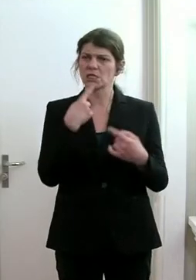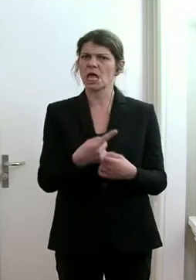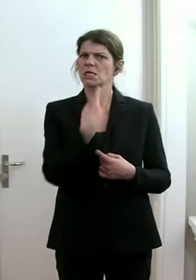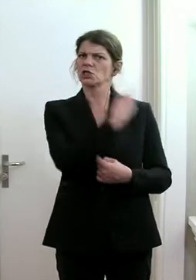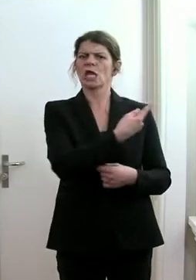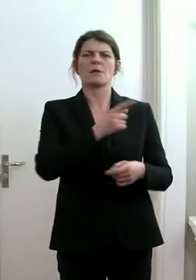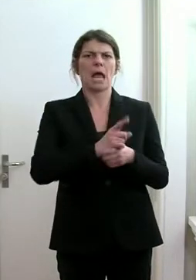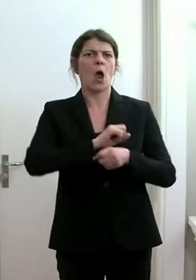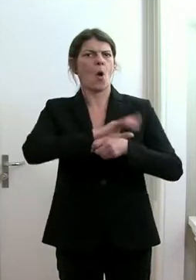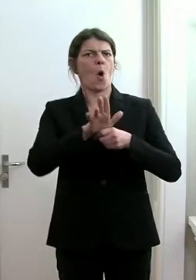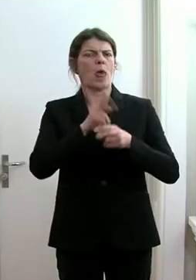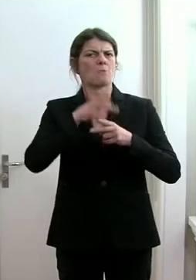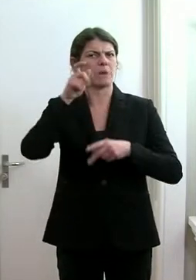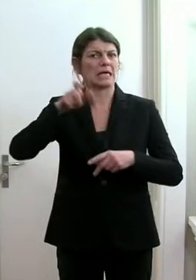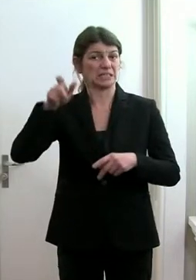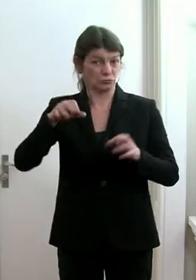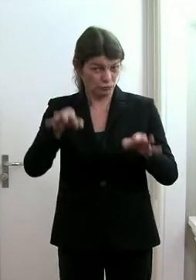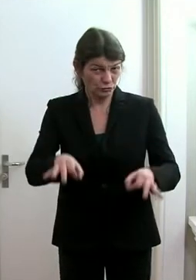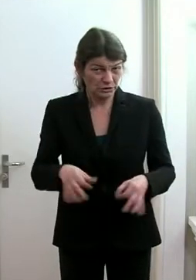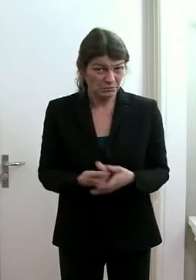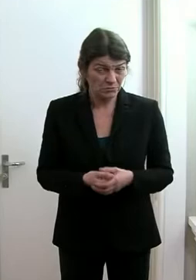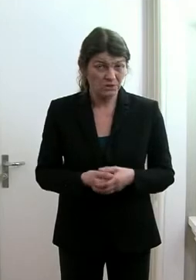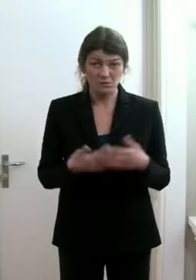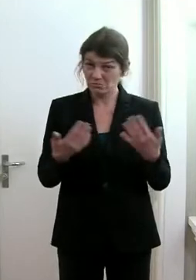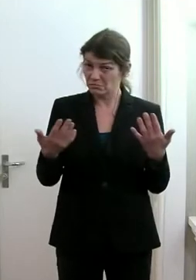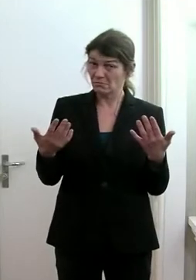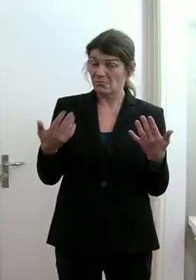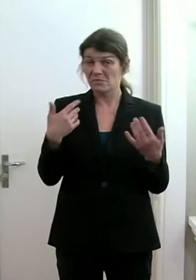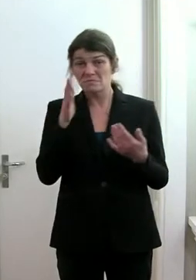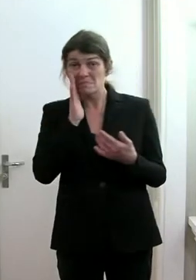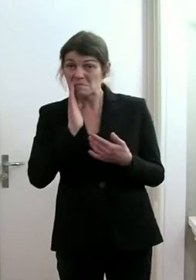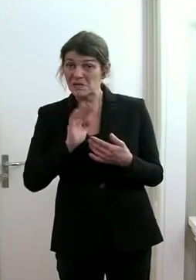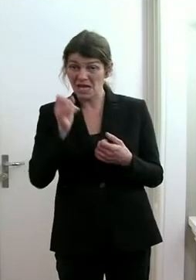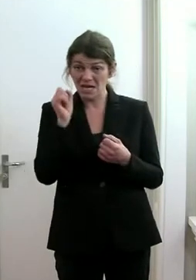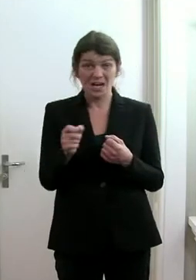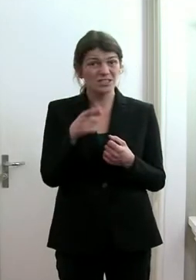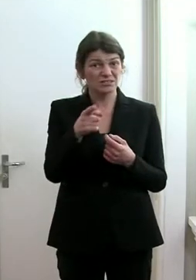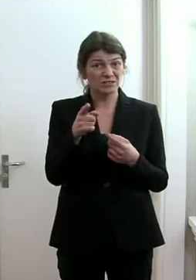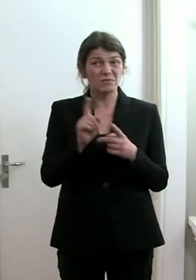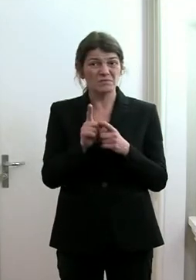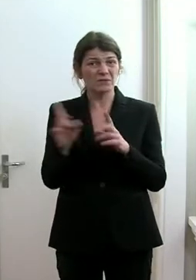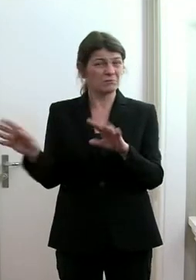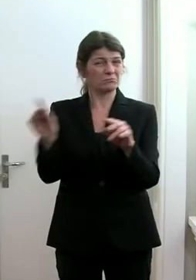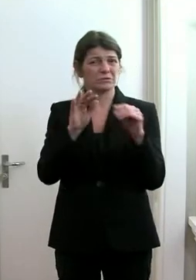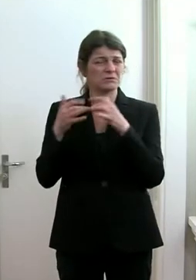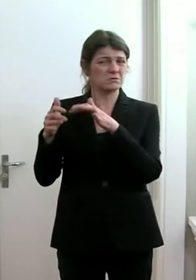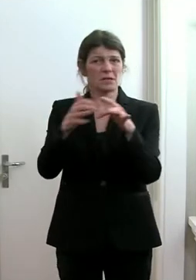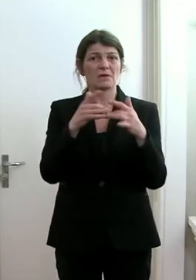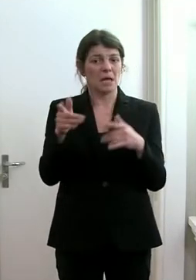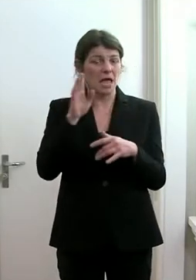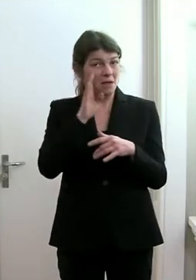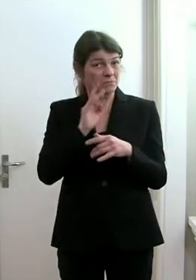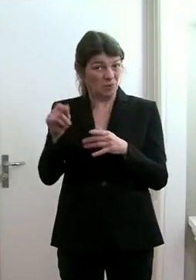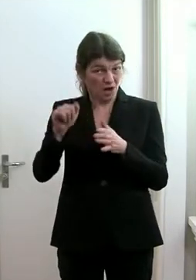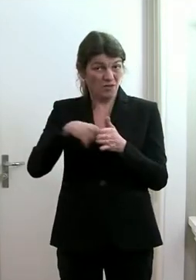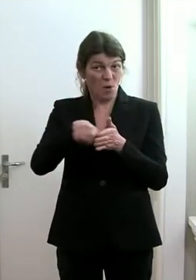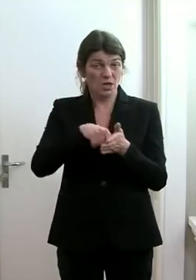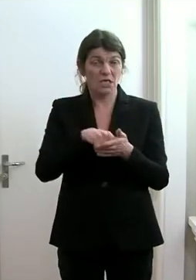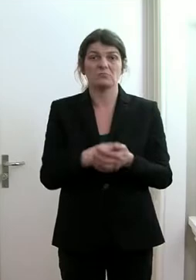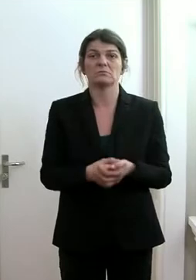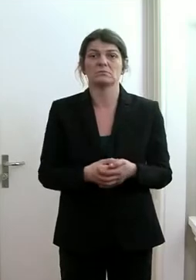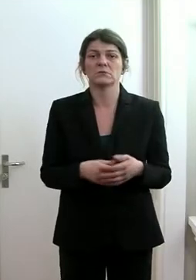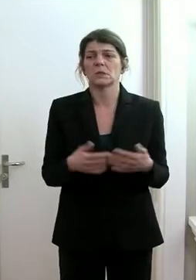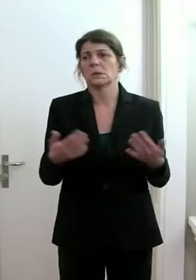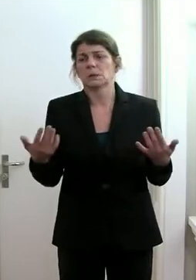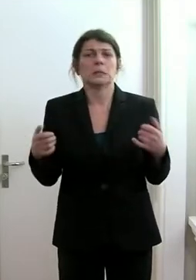Corona-Patienten gelten. Darf ich Ihnen die Möglichkeit geben, dieses Gerücht auszuräumen? Das kann ich nicht. Das kann